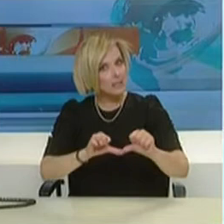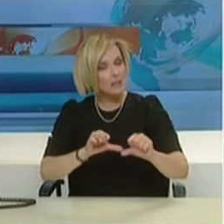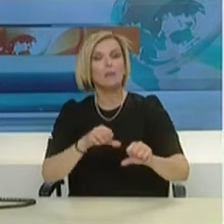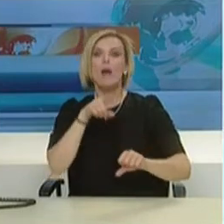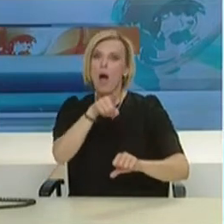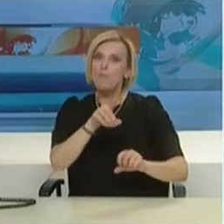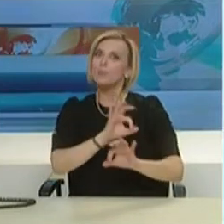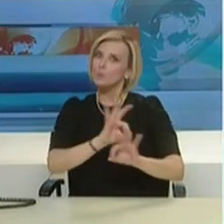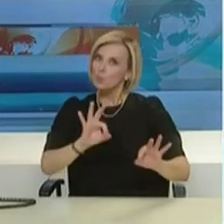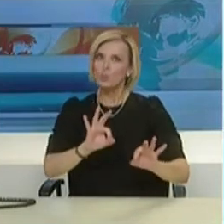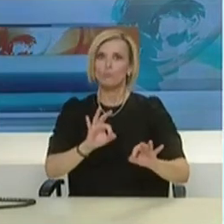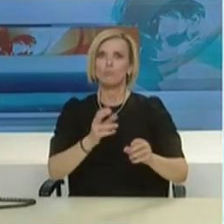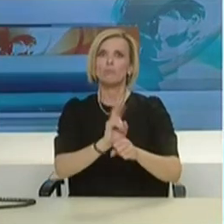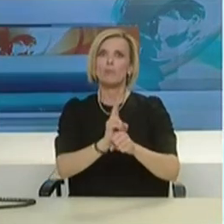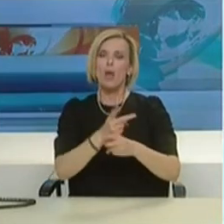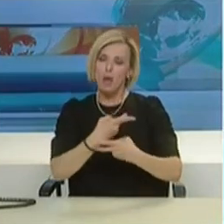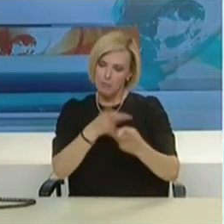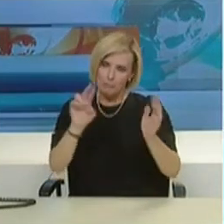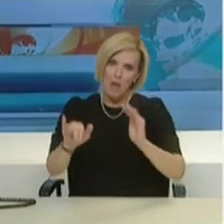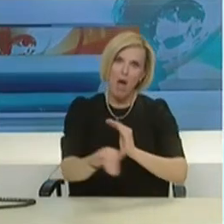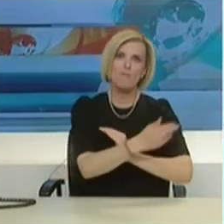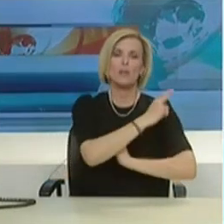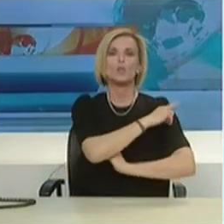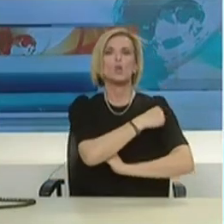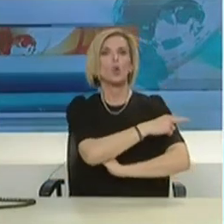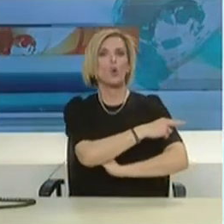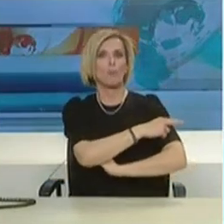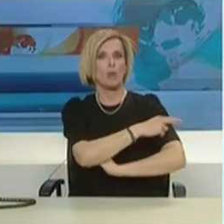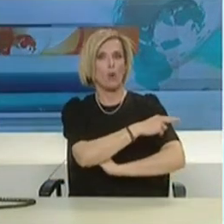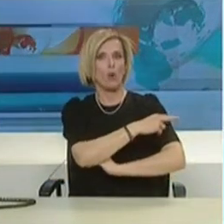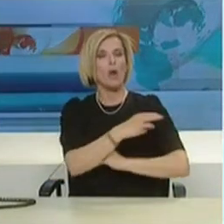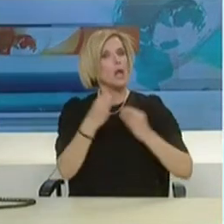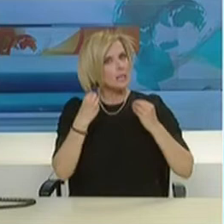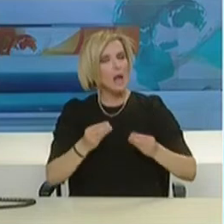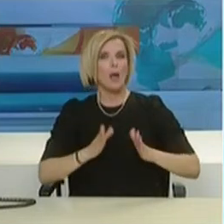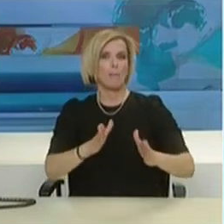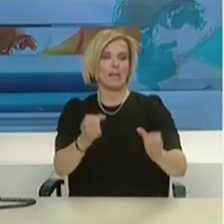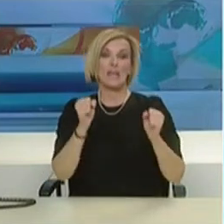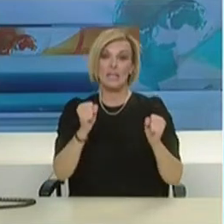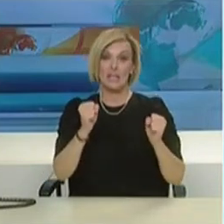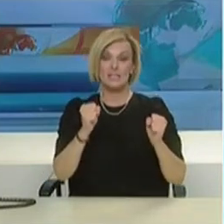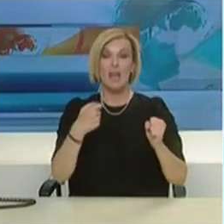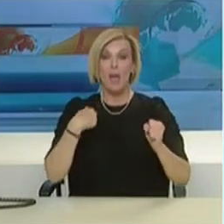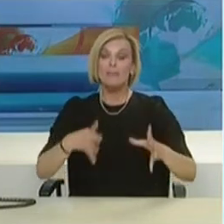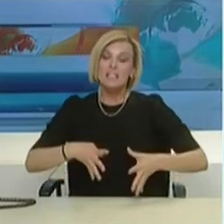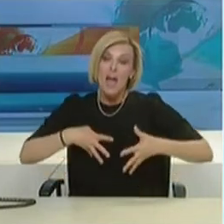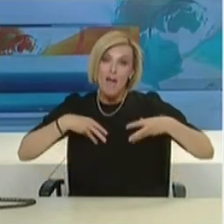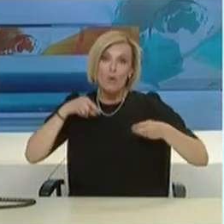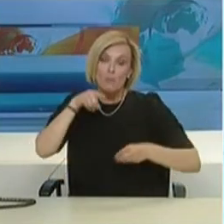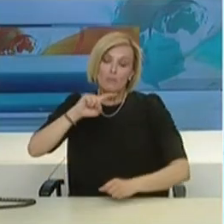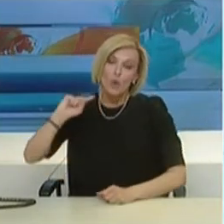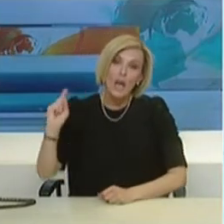κρατούσαμε με νύχια και με δόντια και πέρασαν το βουνό και έχουν επιστρέψει σε καλύτερη κατάσταση υγείας. Ευχόμαστε αυτό να γίνει για όλους.